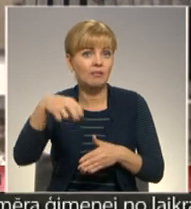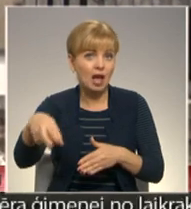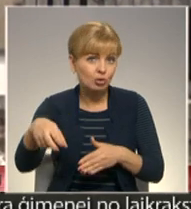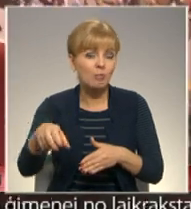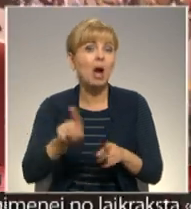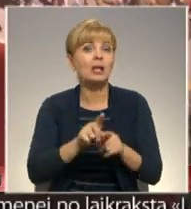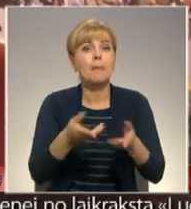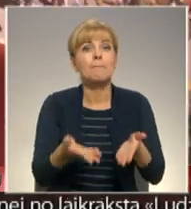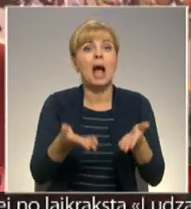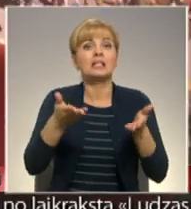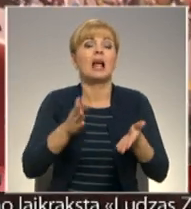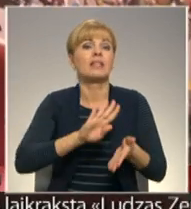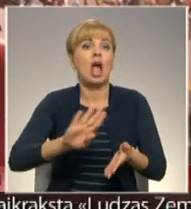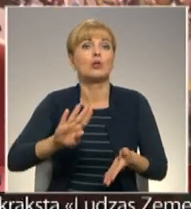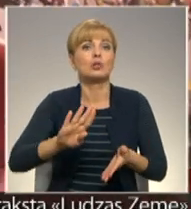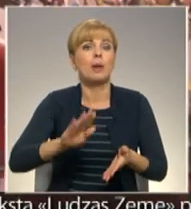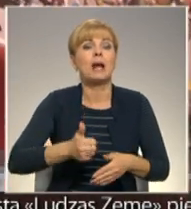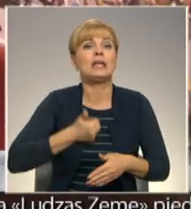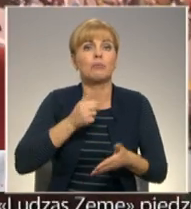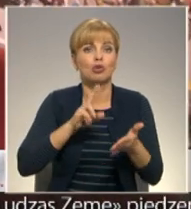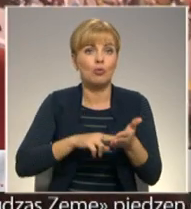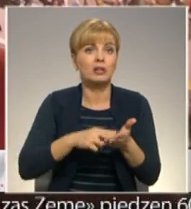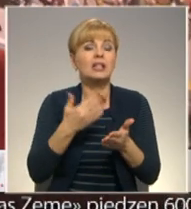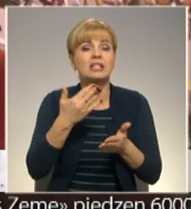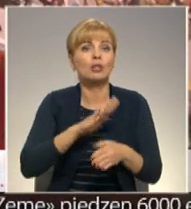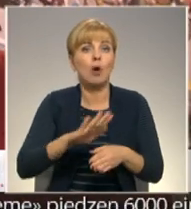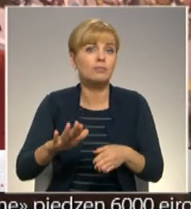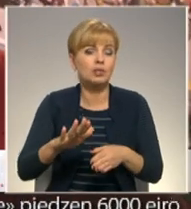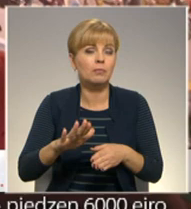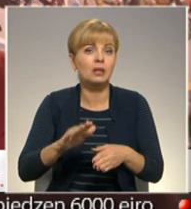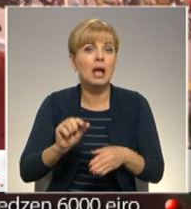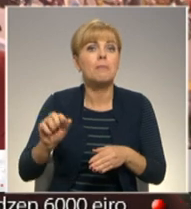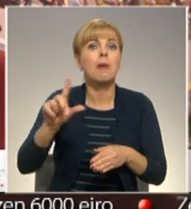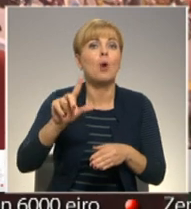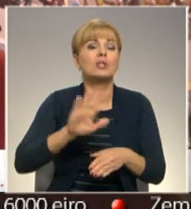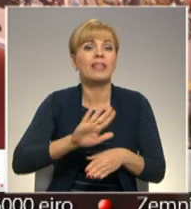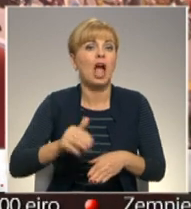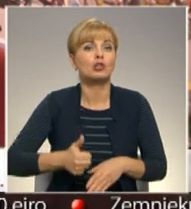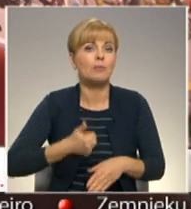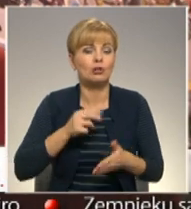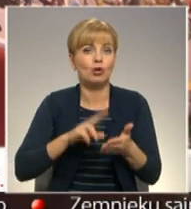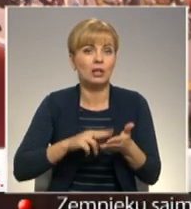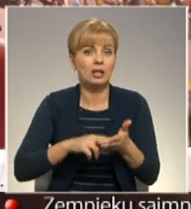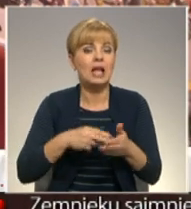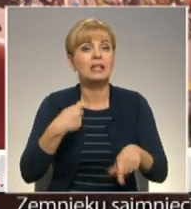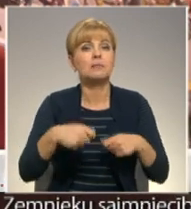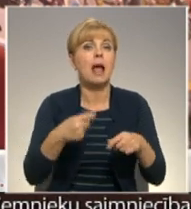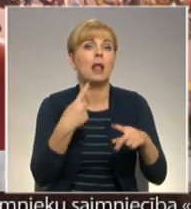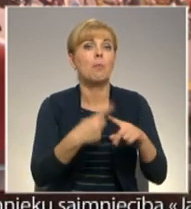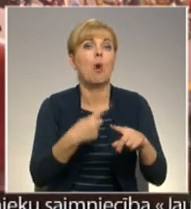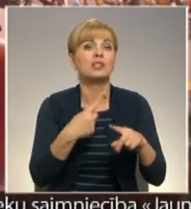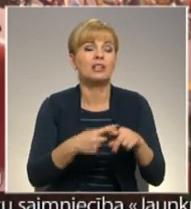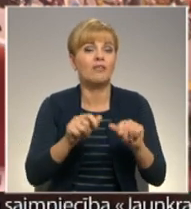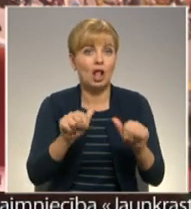īpašuma nodoklis. Ne tik daudz sodi, cik paaugstinātais nekustamā īpašuma nodoklis spēlē pozitīvu lomu. Un